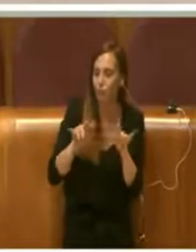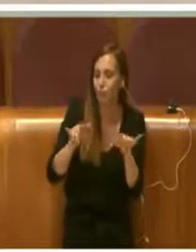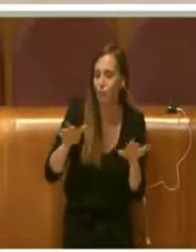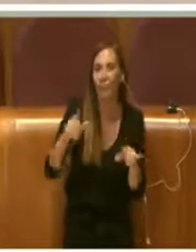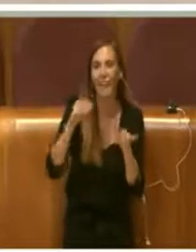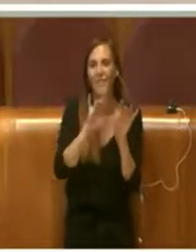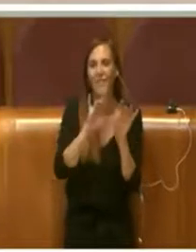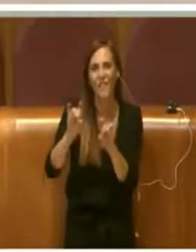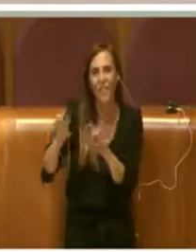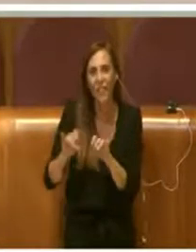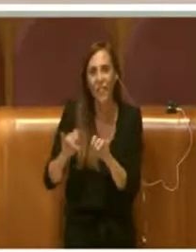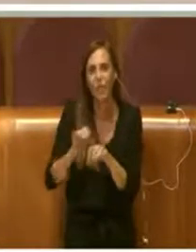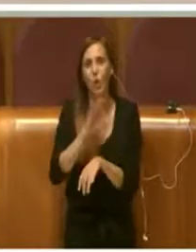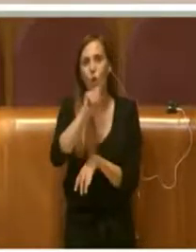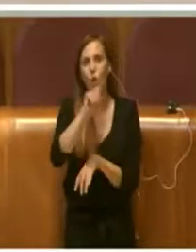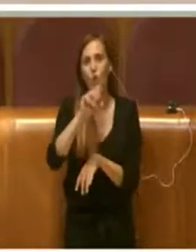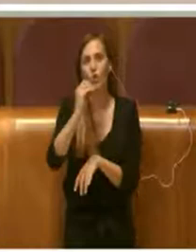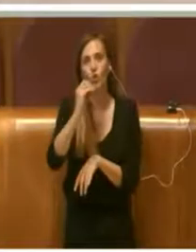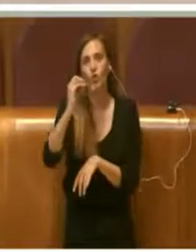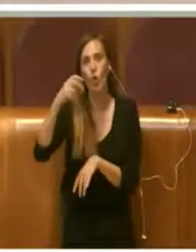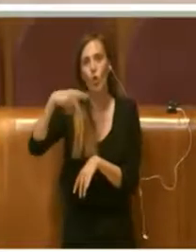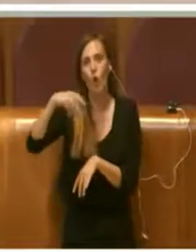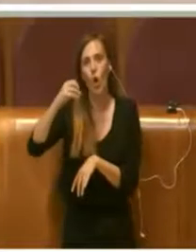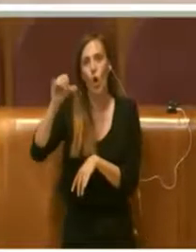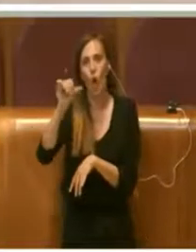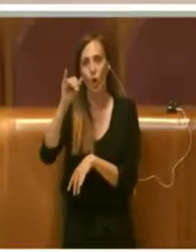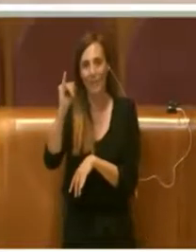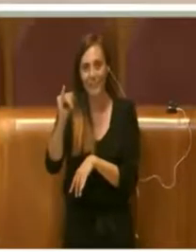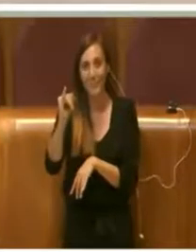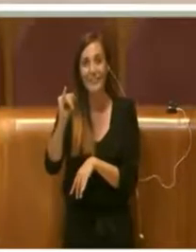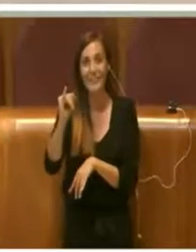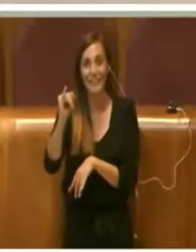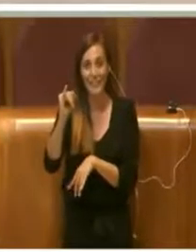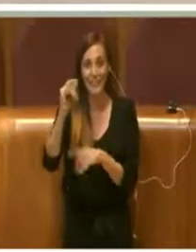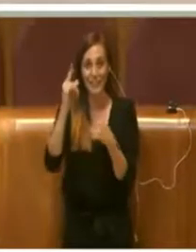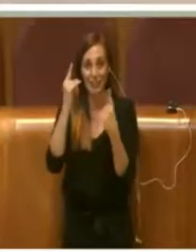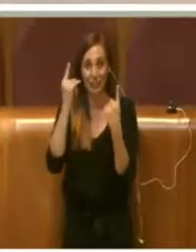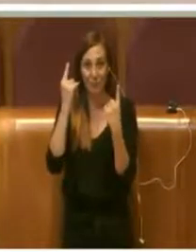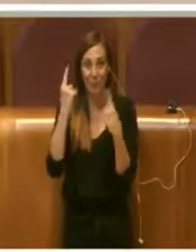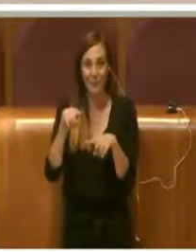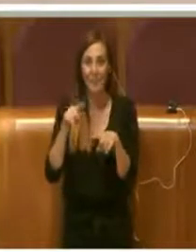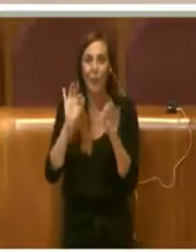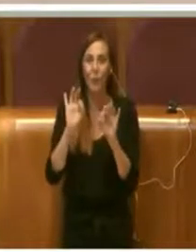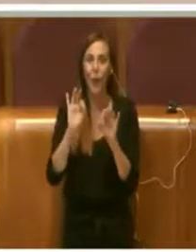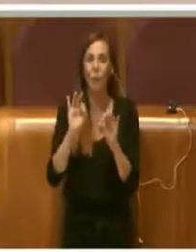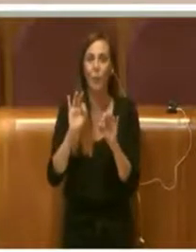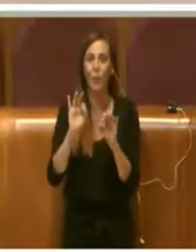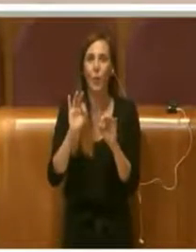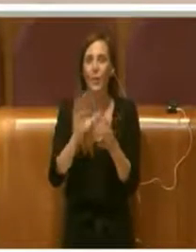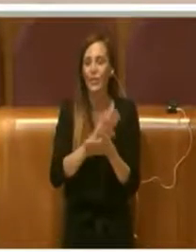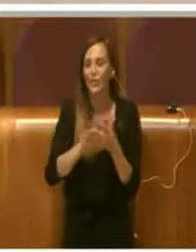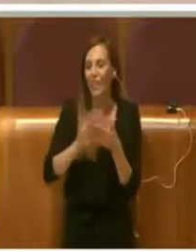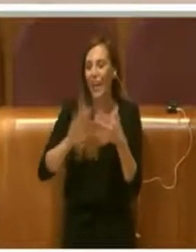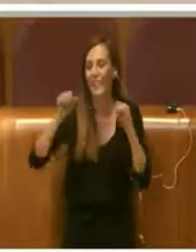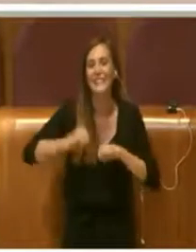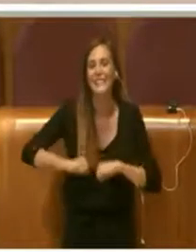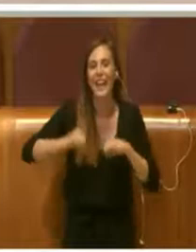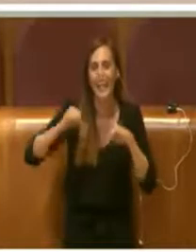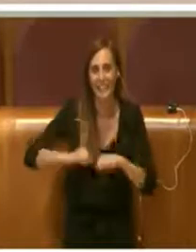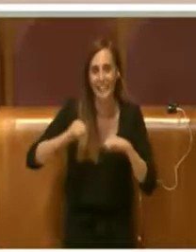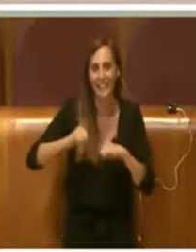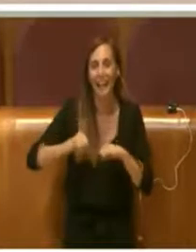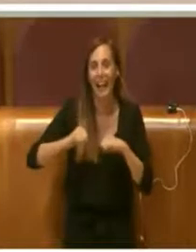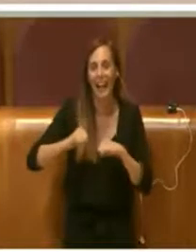che comunque poteva crearsi in termini igienico-sanitari, ma